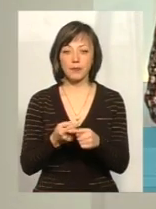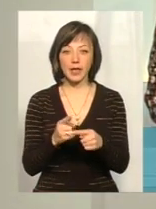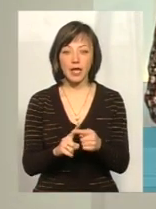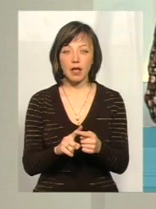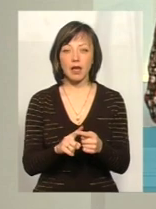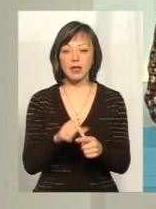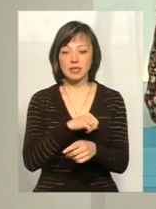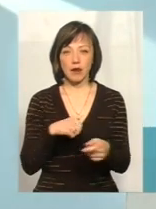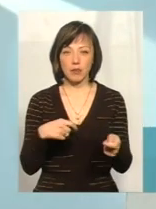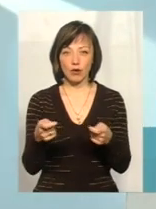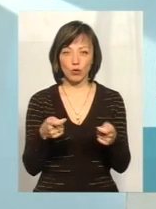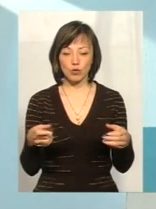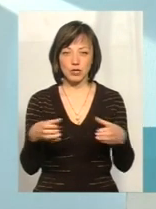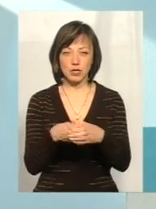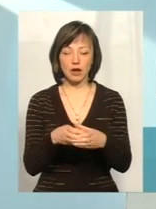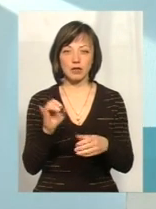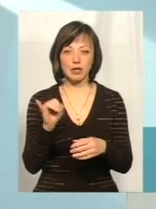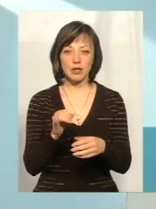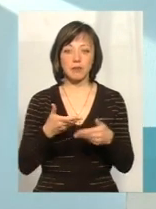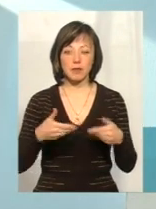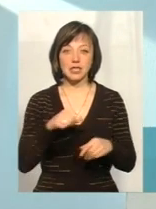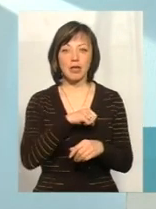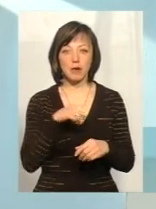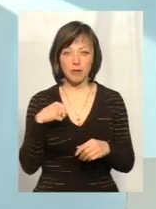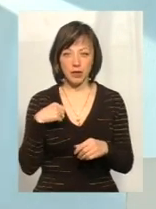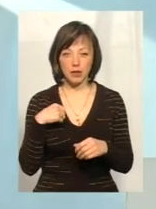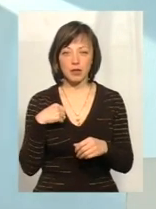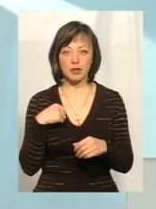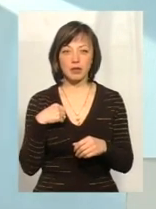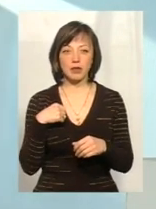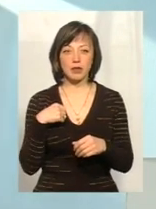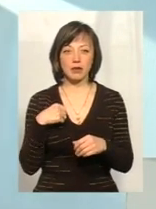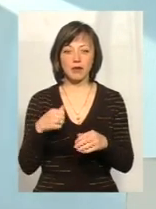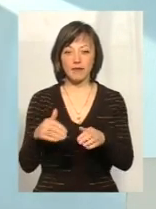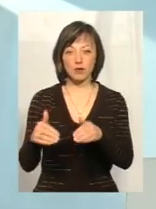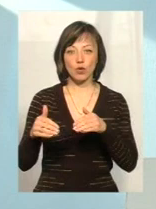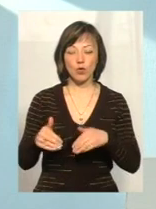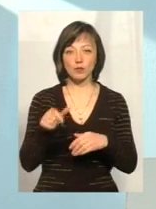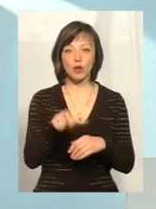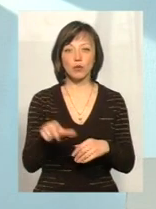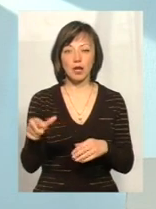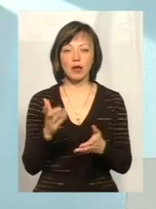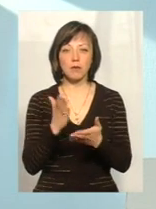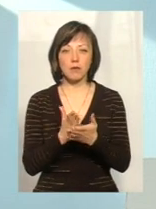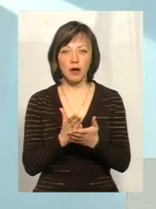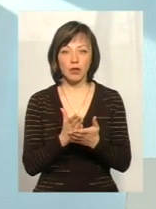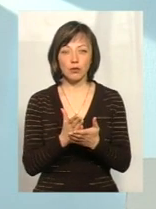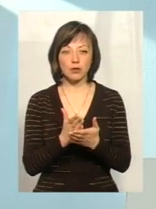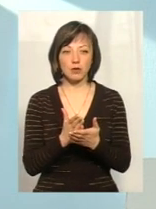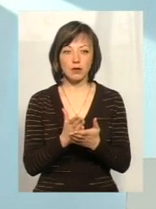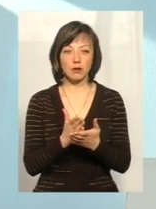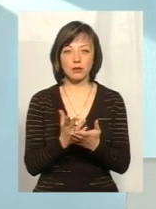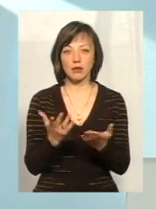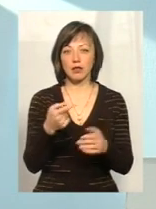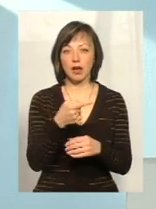саморегулюючий такий сектор, і ми самі вже відсторонюємося від людей, які мають певні такі якийсь